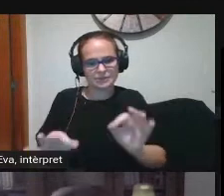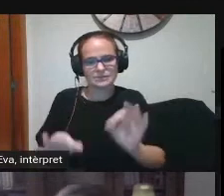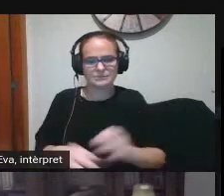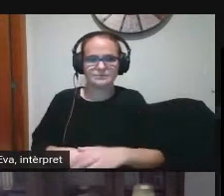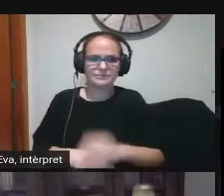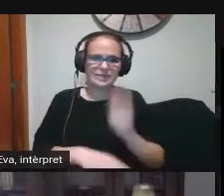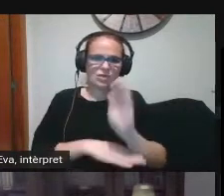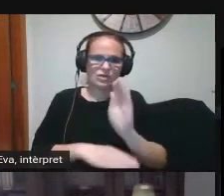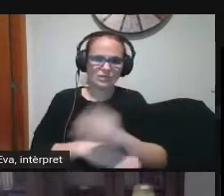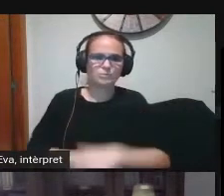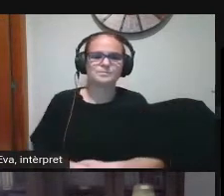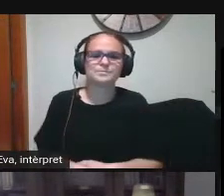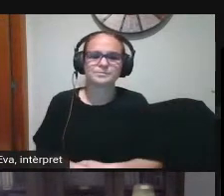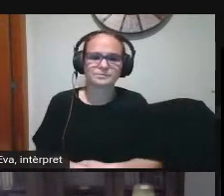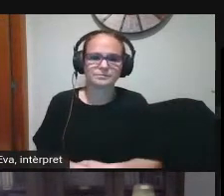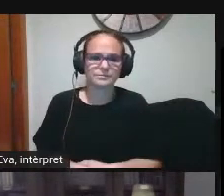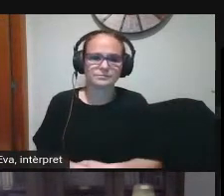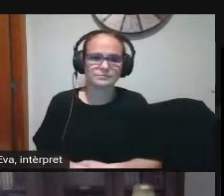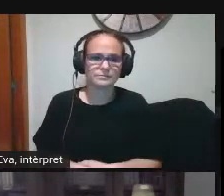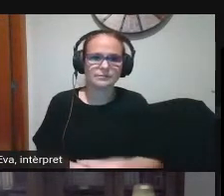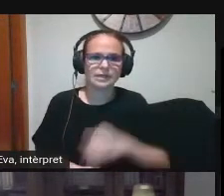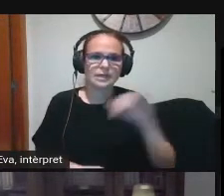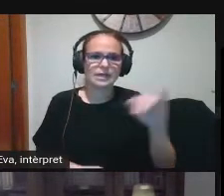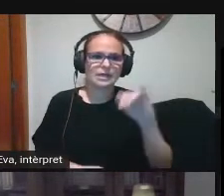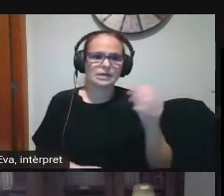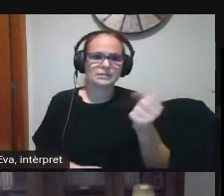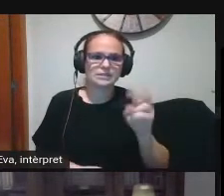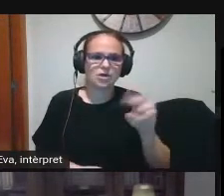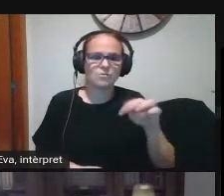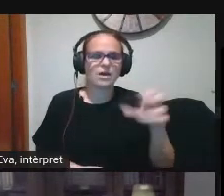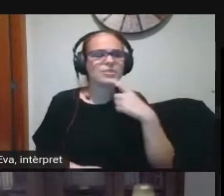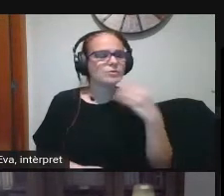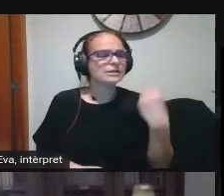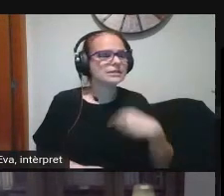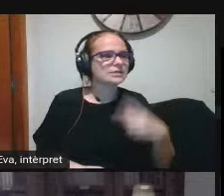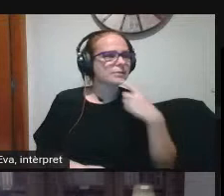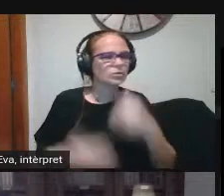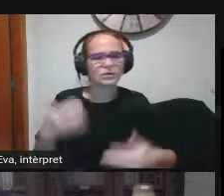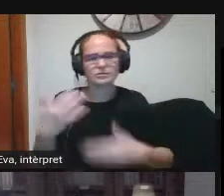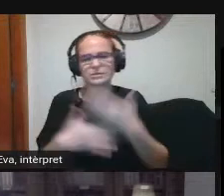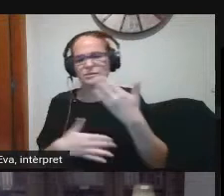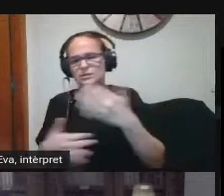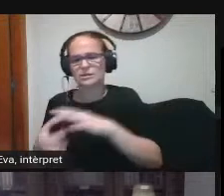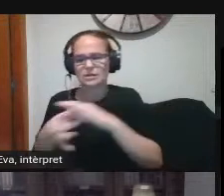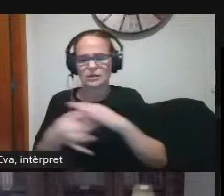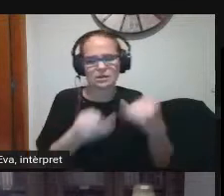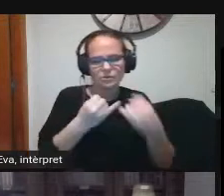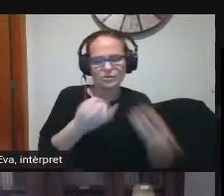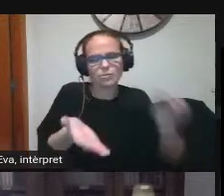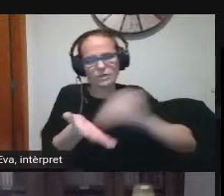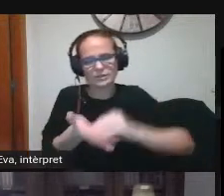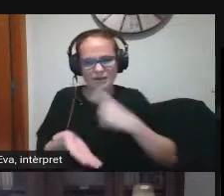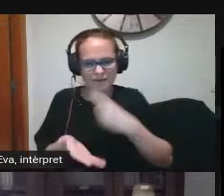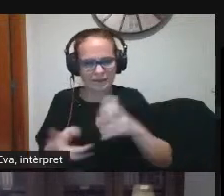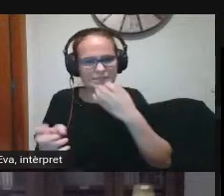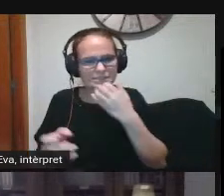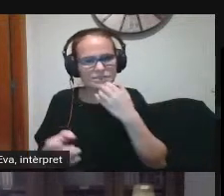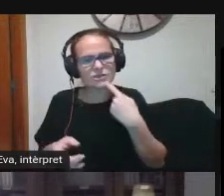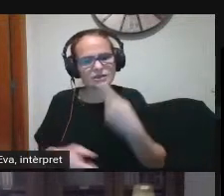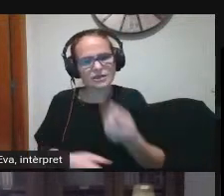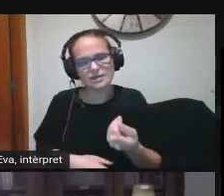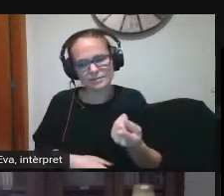Recuperem la pregunta amb la que hem començat hem començat amb la pregunta que us dèiem situa't